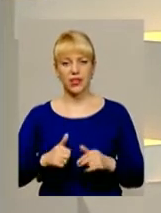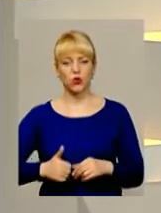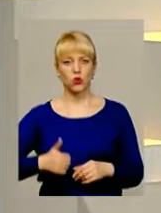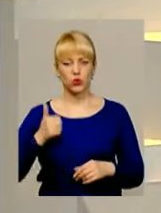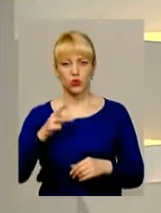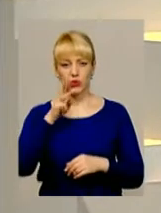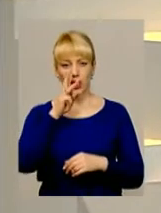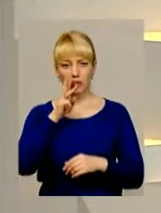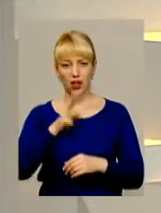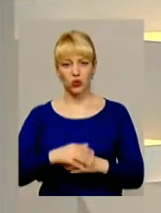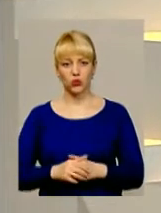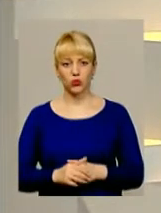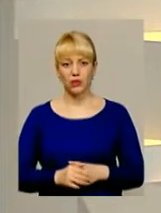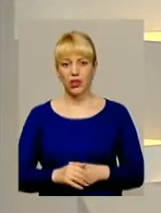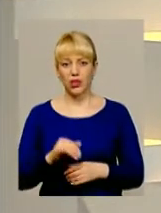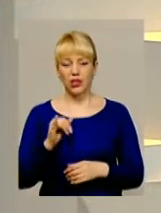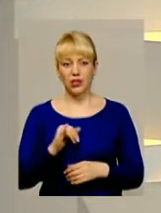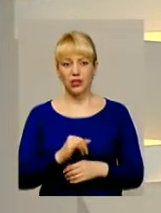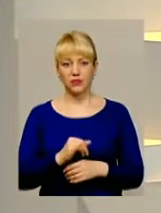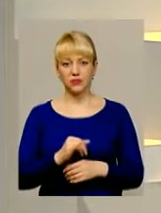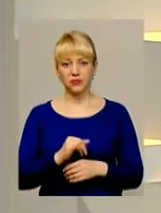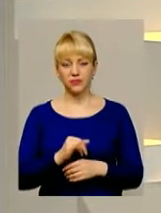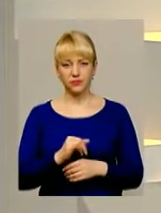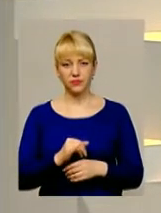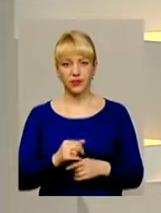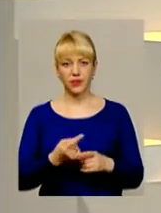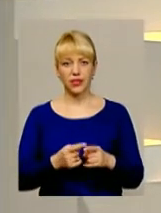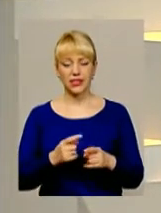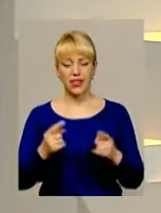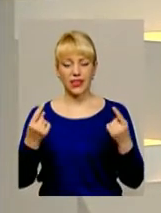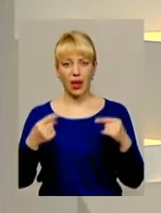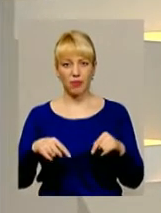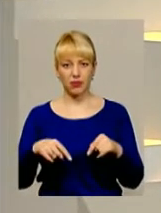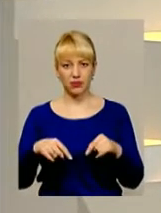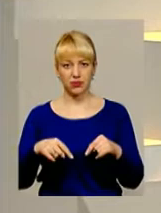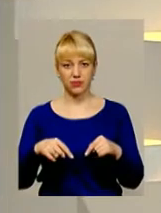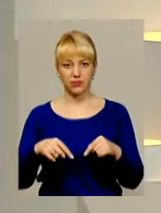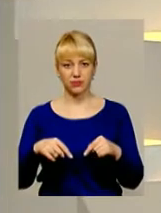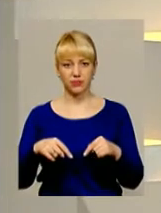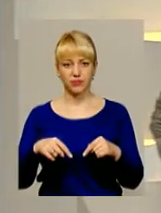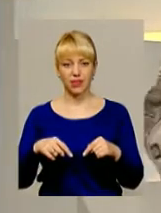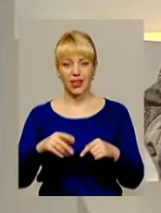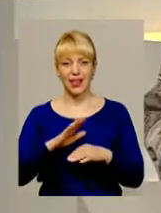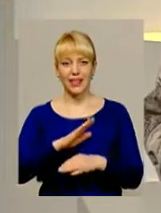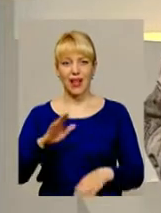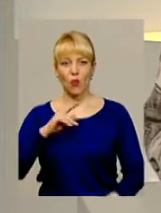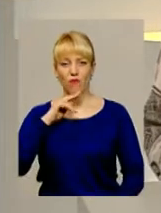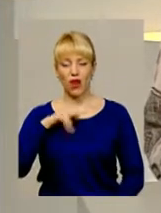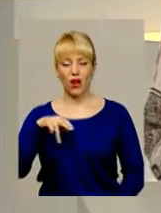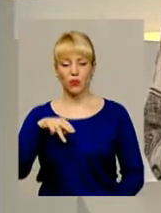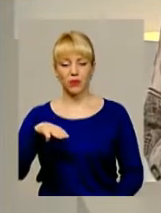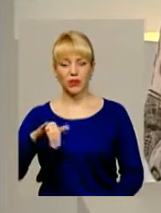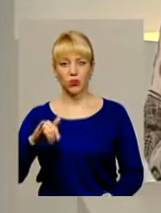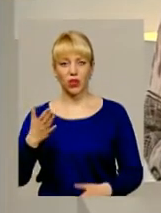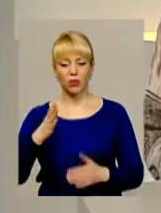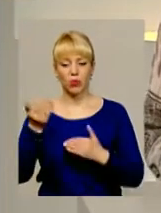заробітною платою. І саме занепад і неувага до профтехосвіти,